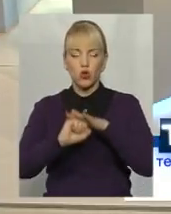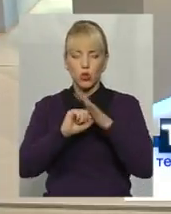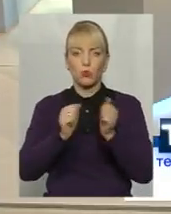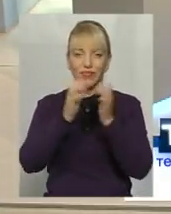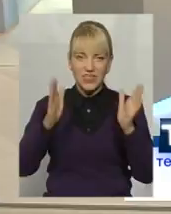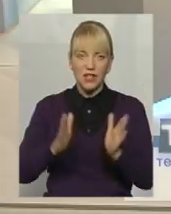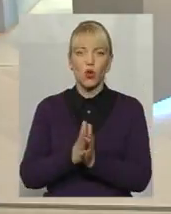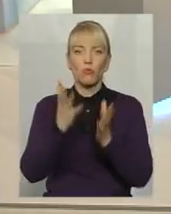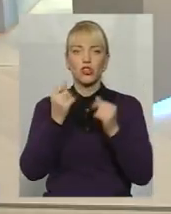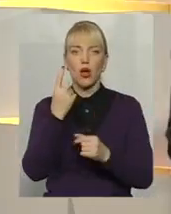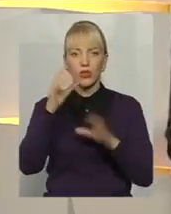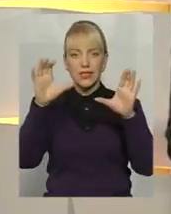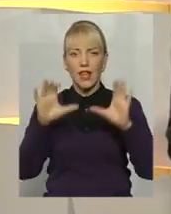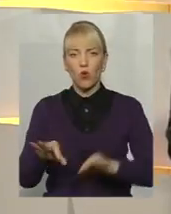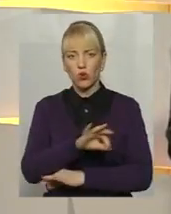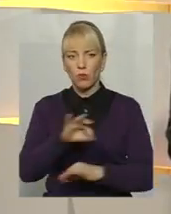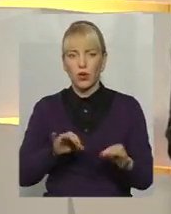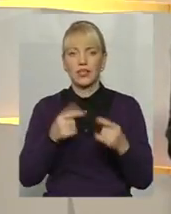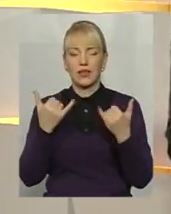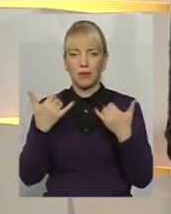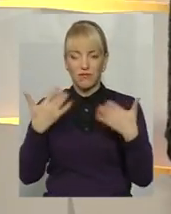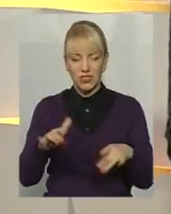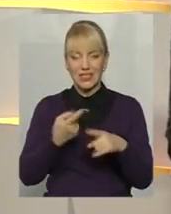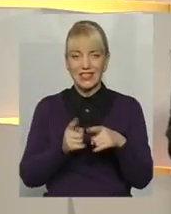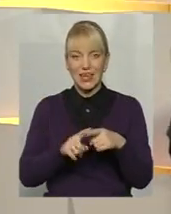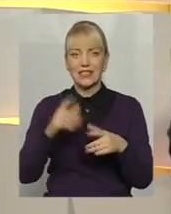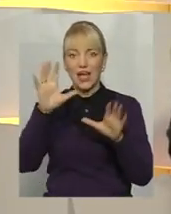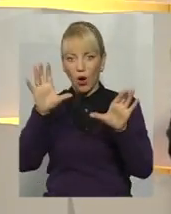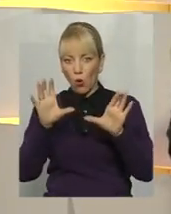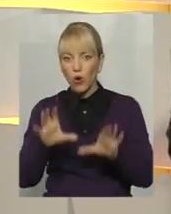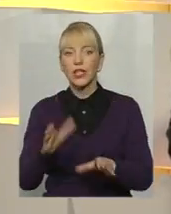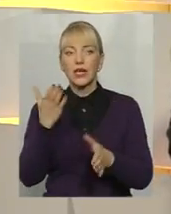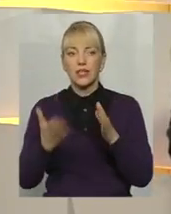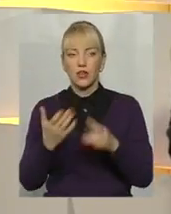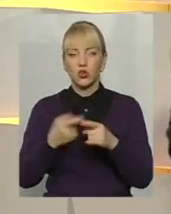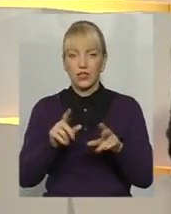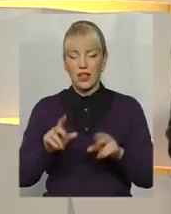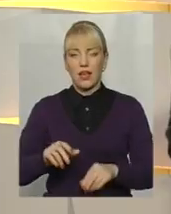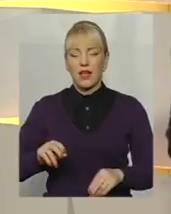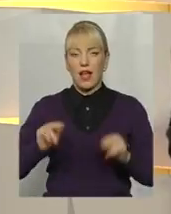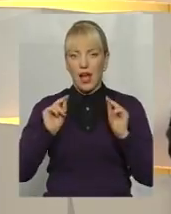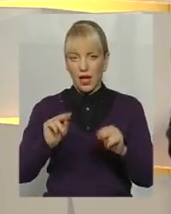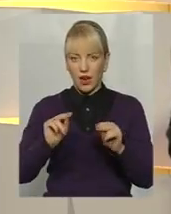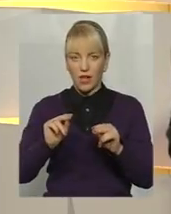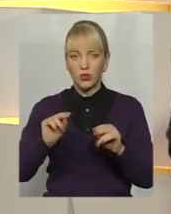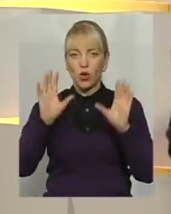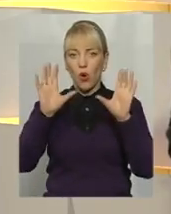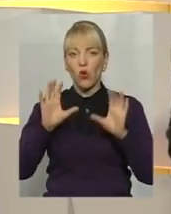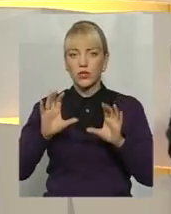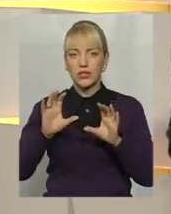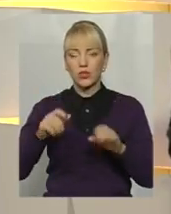прийняла ще один законопроект. Тепер це вже закон, якщо знову гарант Конституції його підпише,